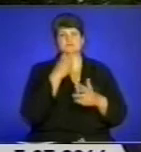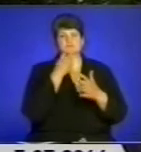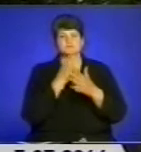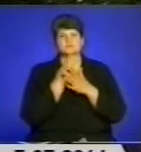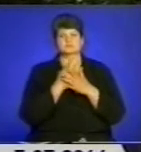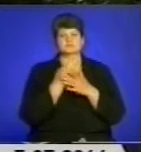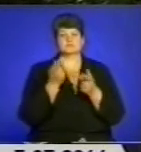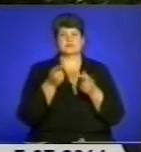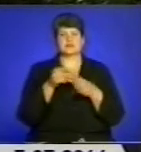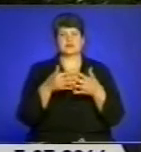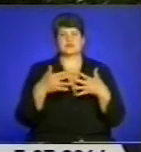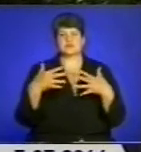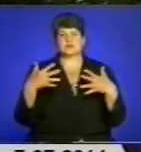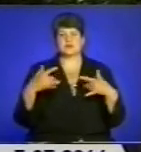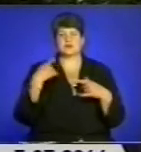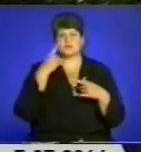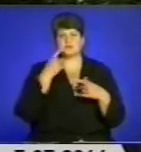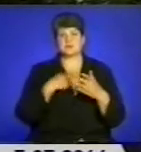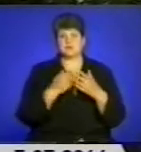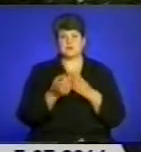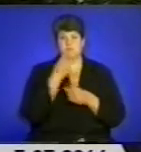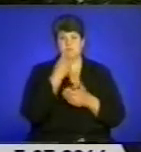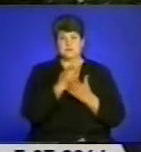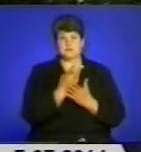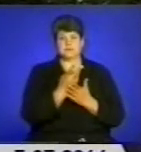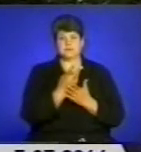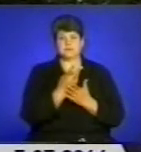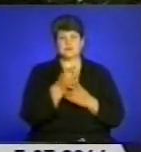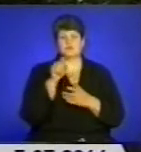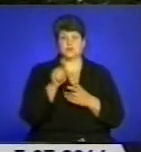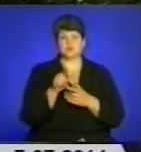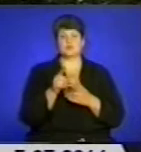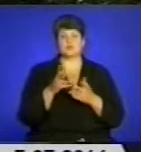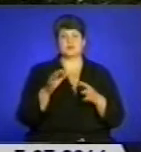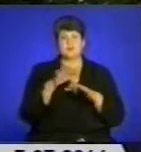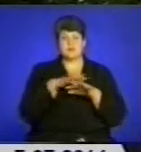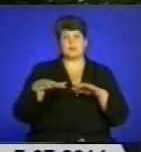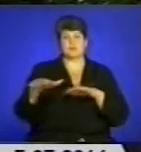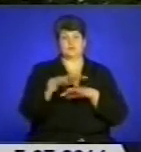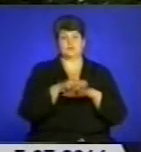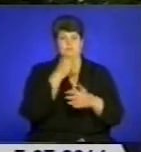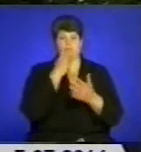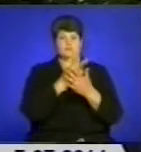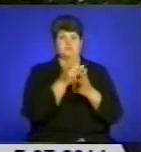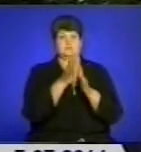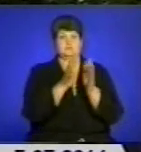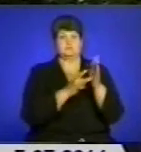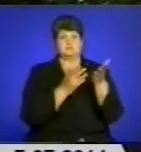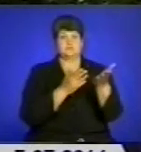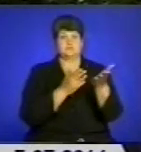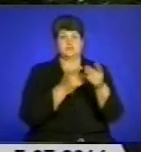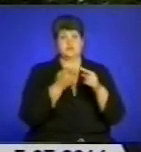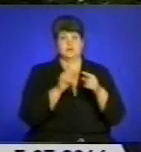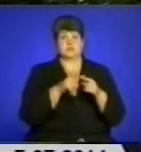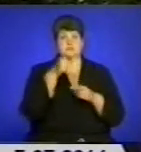речей, із тих осіб, які йому об'являлися в житті. Він, власне, в тому натопі, який би прийшов, побачив Месію і сказав – це агнець Божий,